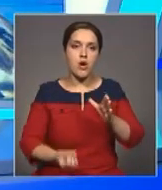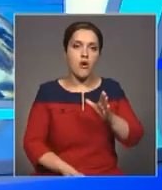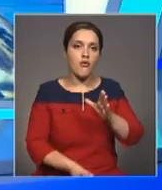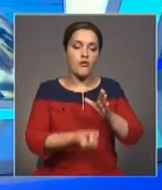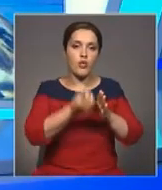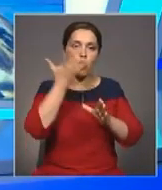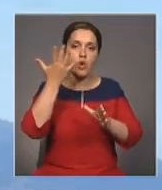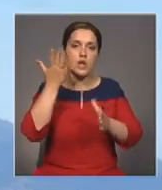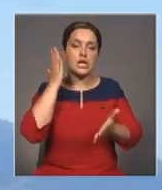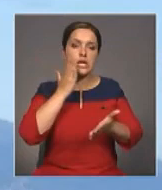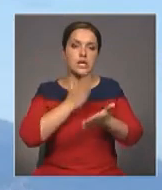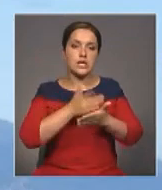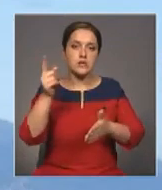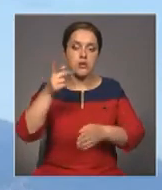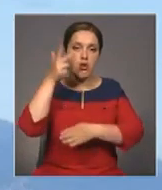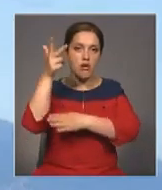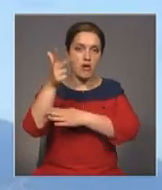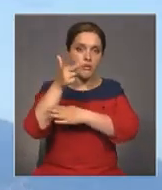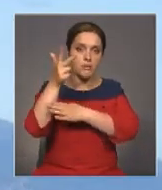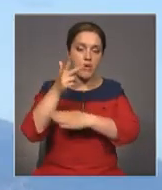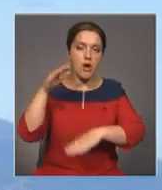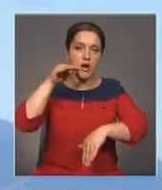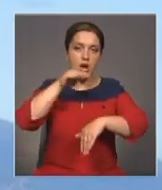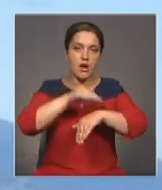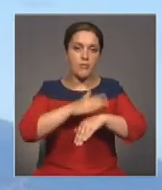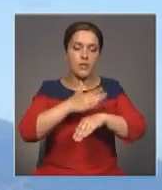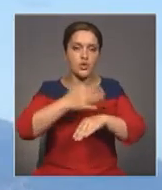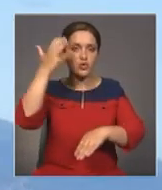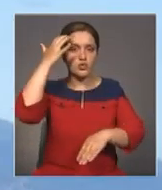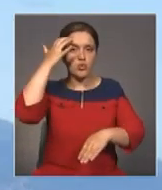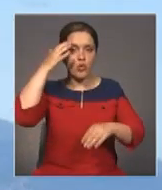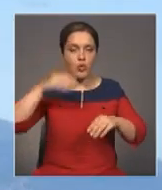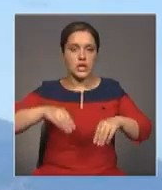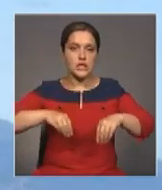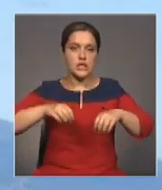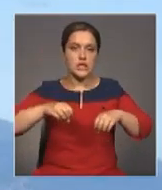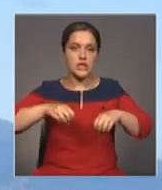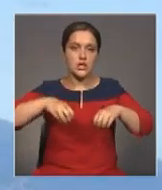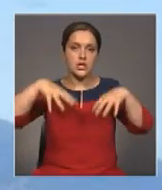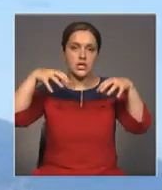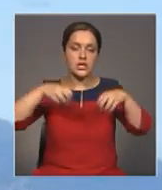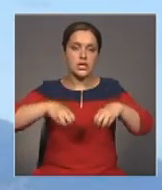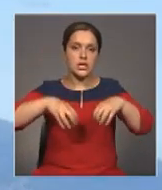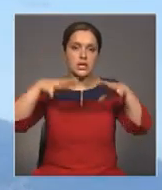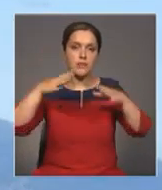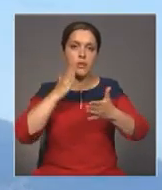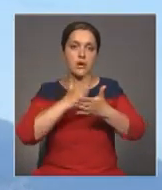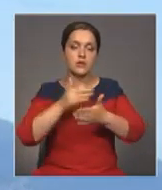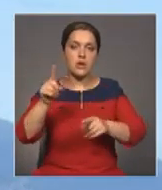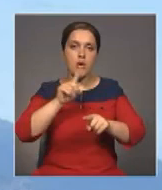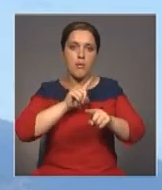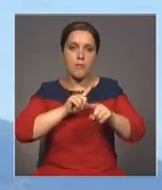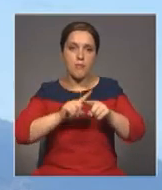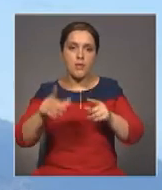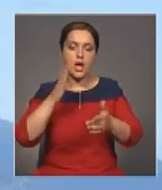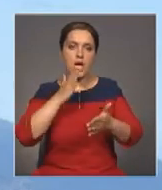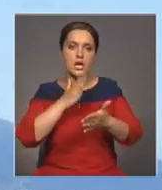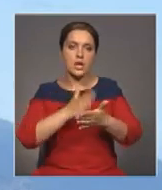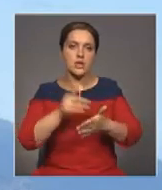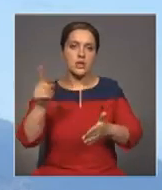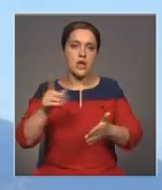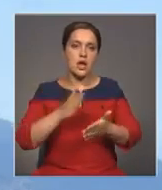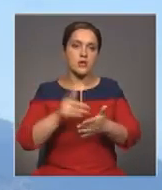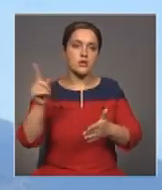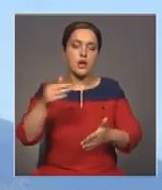Метеорологам удалось снять на видеокамеры момент выброса черного дыма и пепла, которые распространились за считанные секунды. Извержению